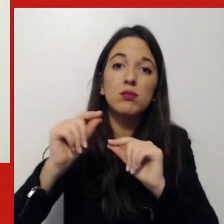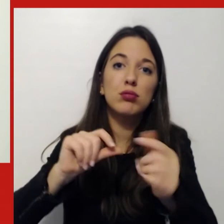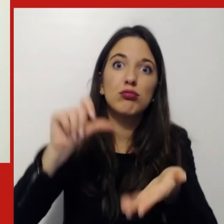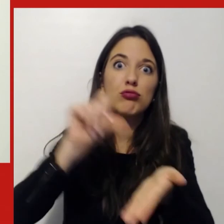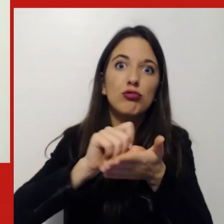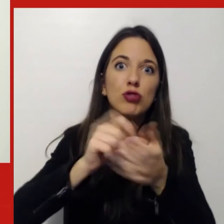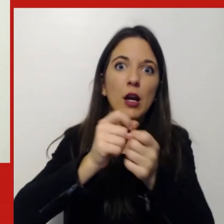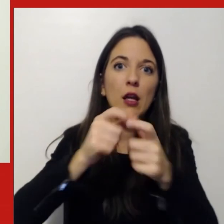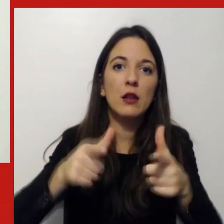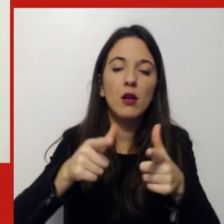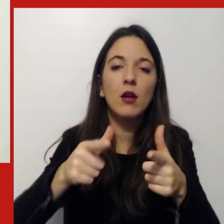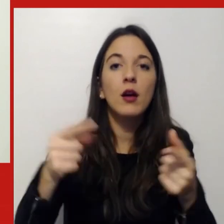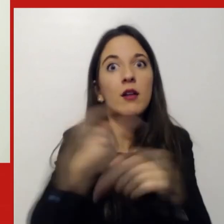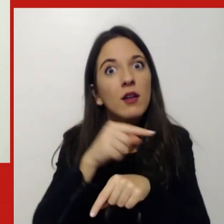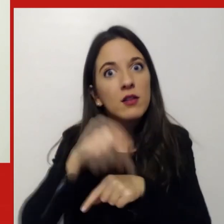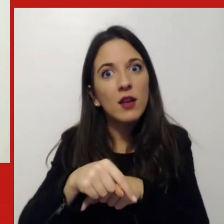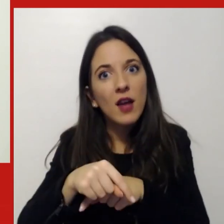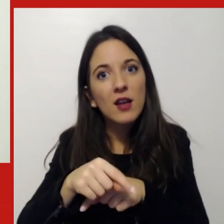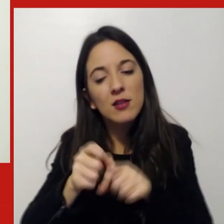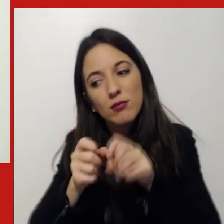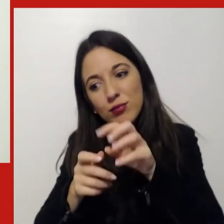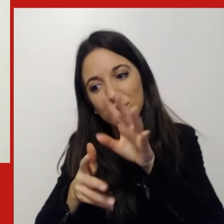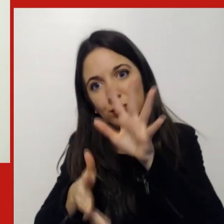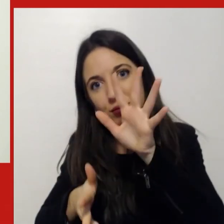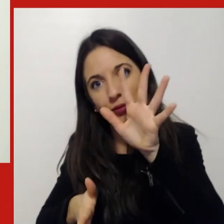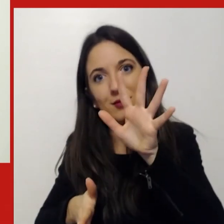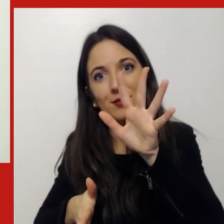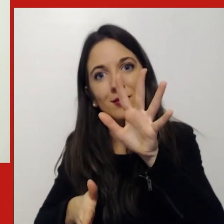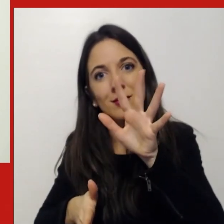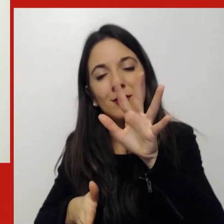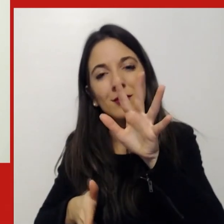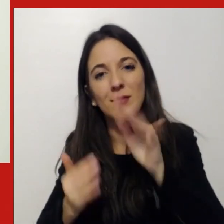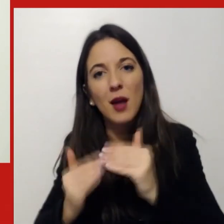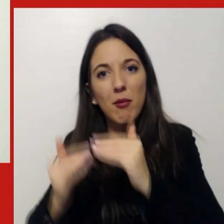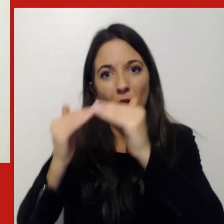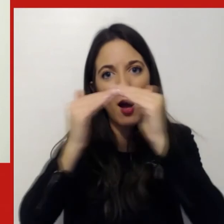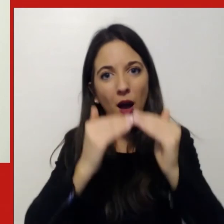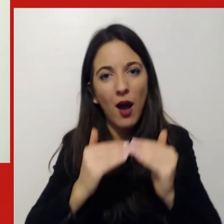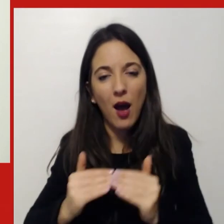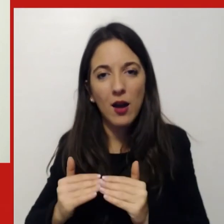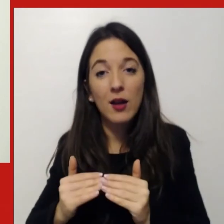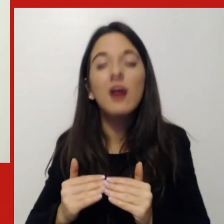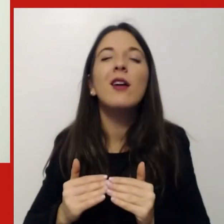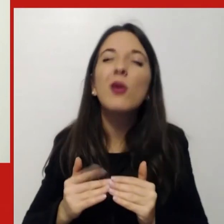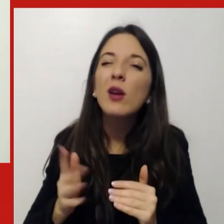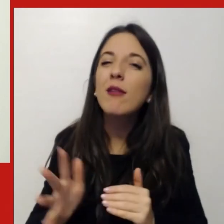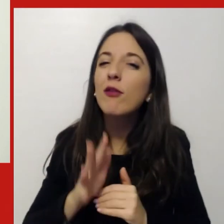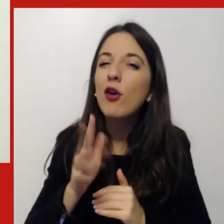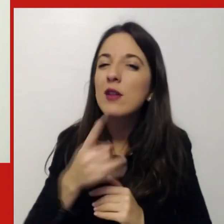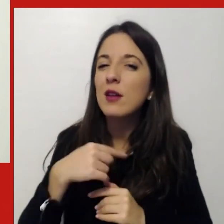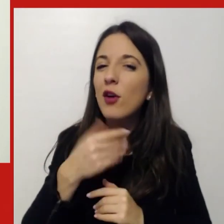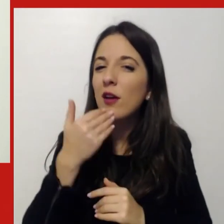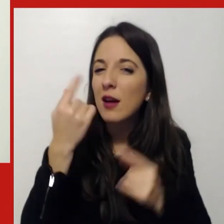non possa che venire un modello migliore e più attrattivo se lo gestiamo con intelligenza poi nessuno parla di una cosa che secondo me è